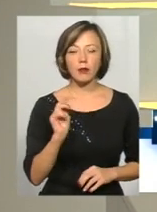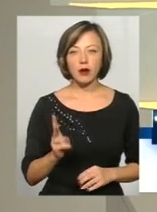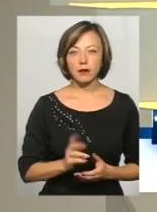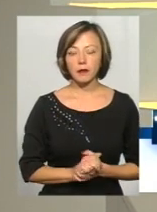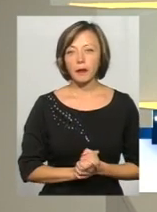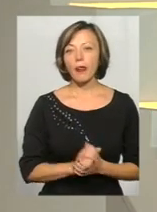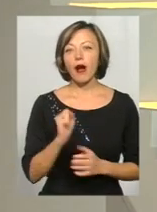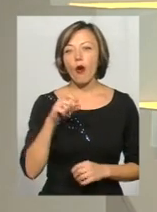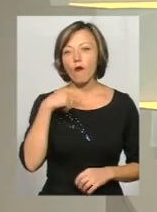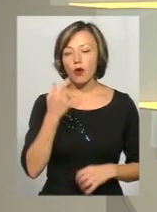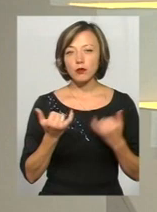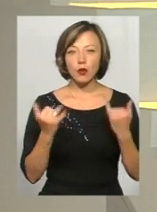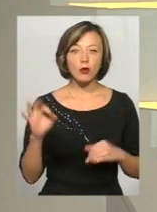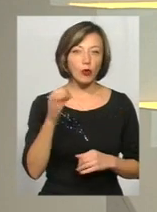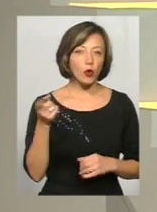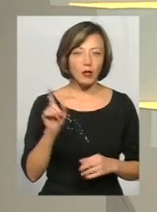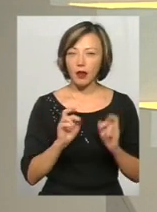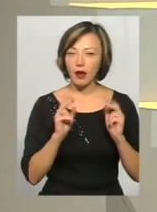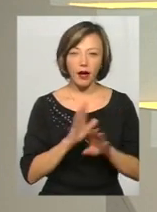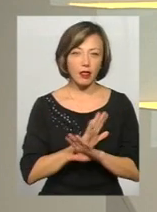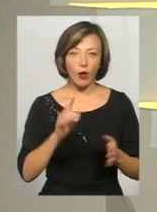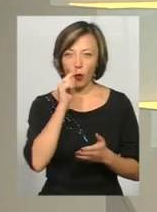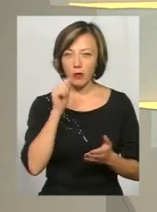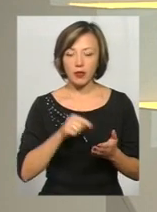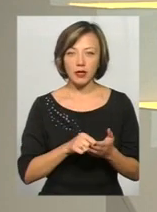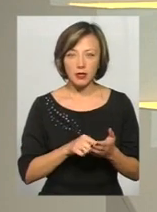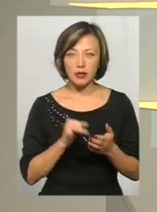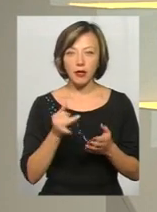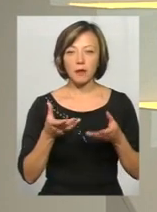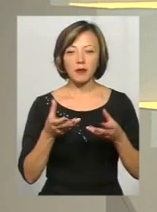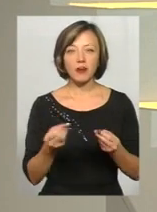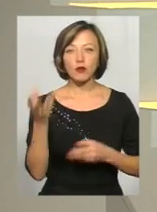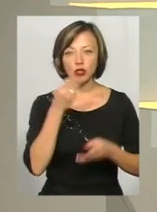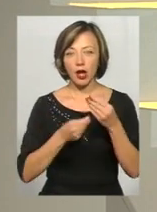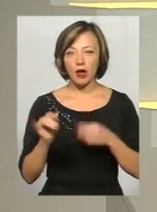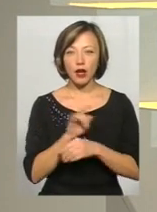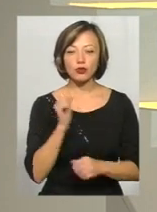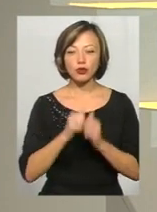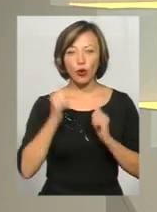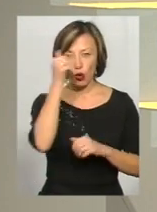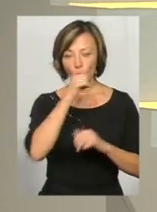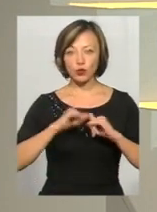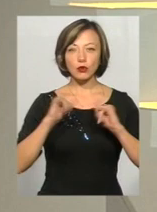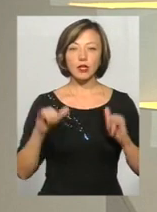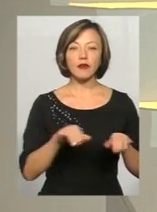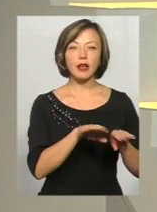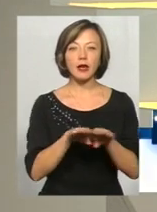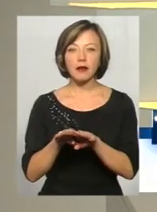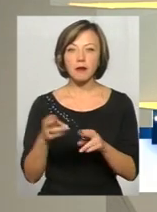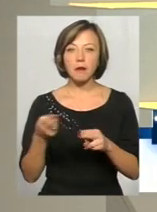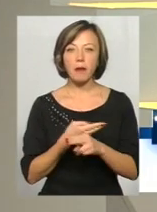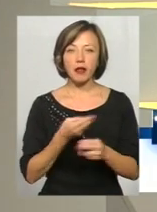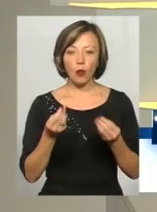Рибак. А говоримо сьогодні про те, як не опинитись на гачку у шахраїв. З року в рік зростає рівень безготівкових